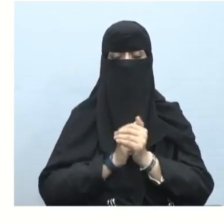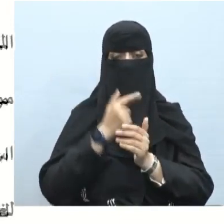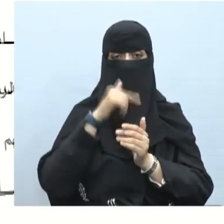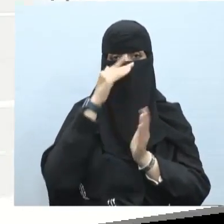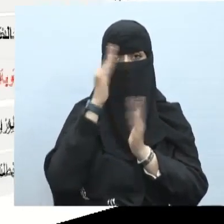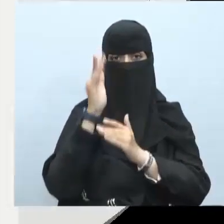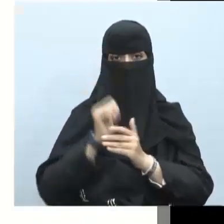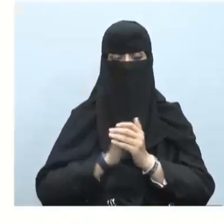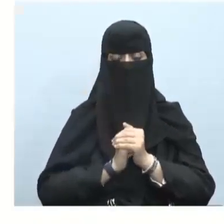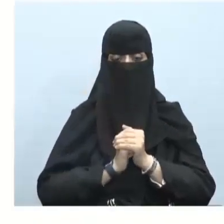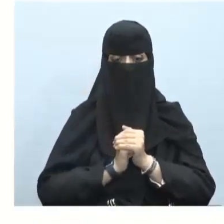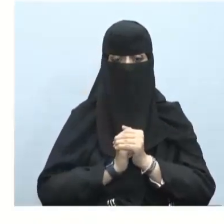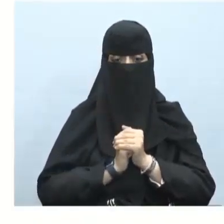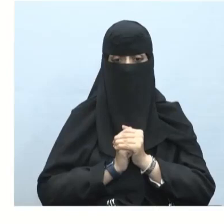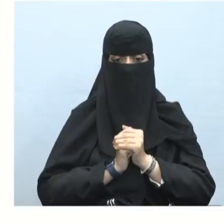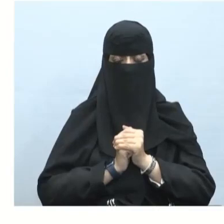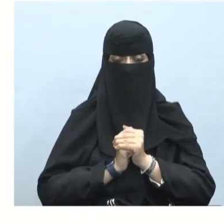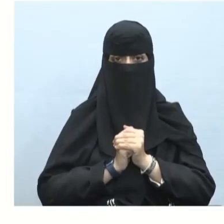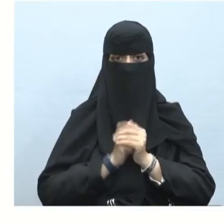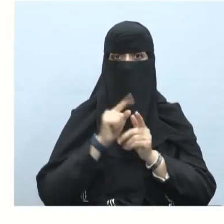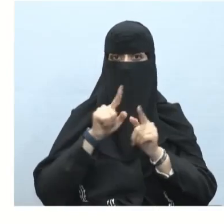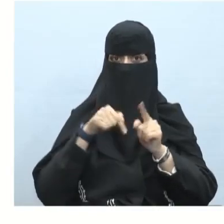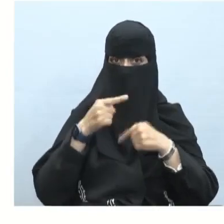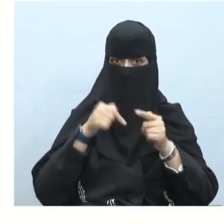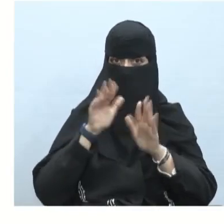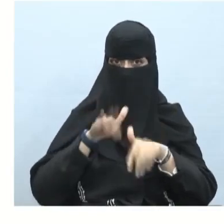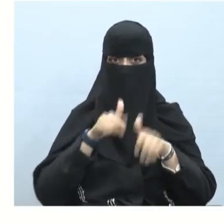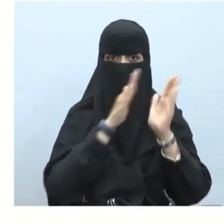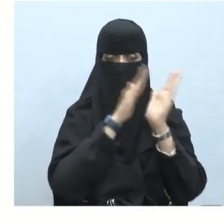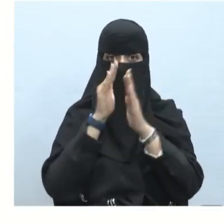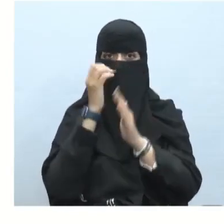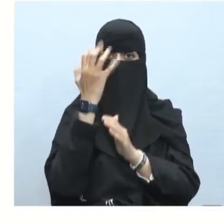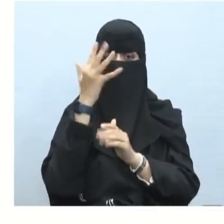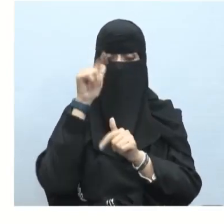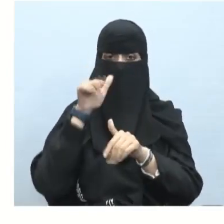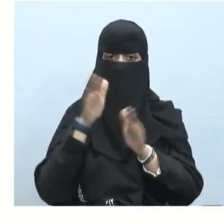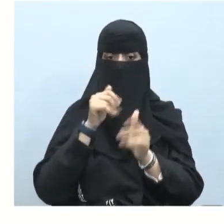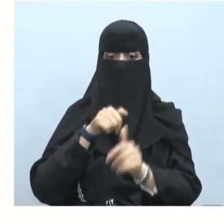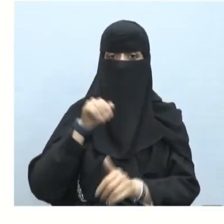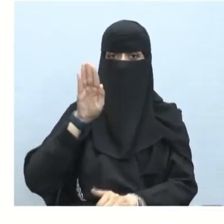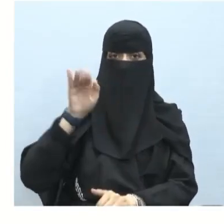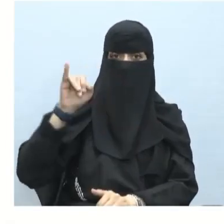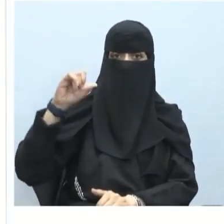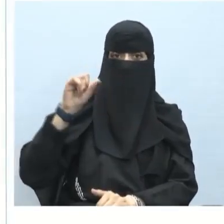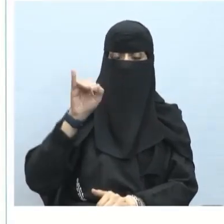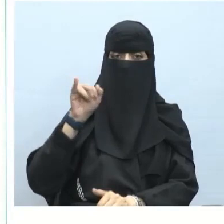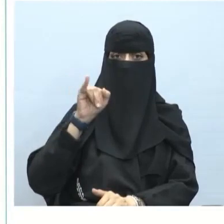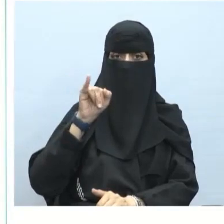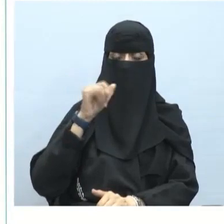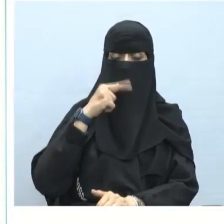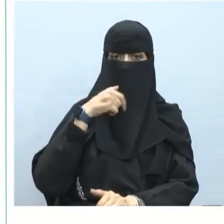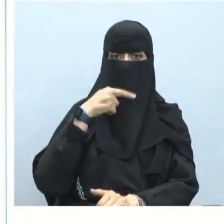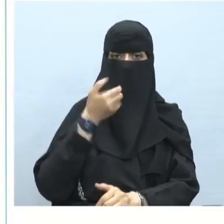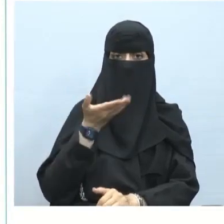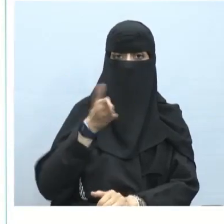مشكورة ما زلنا في هذه الوحدة الخامسة سموم قاتلة نسأل الله أن